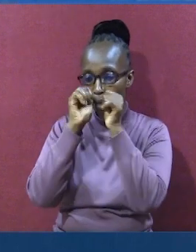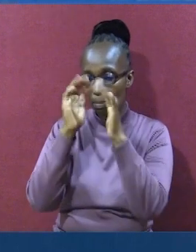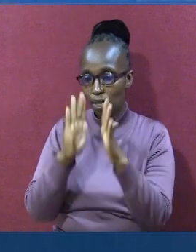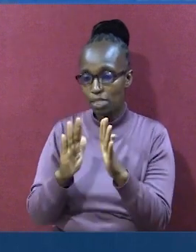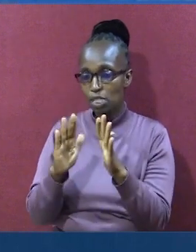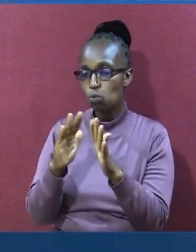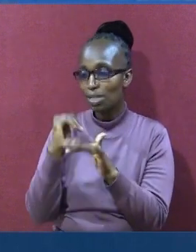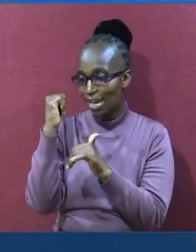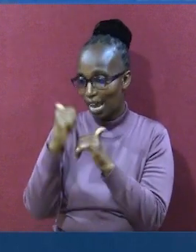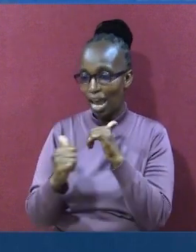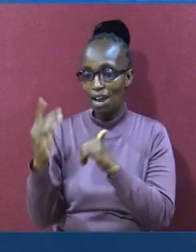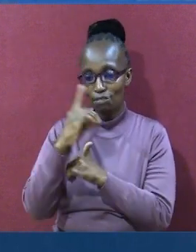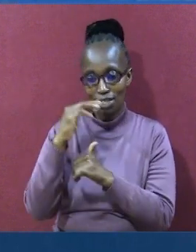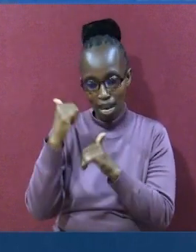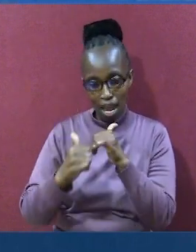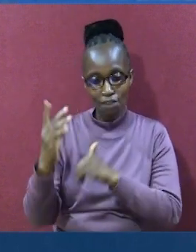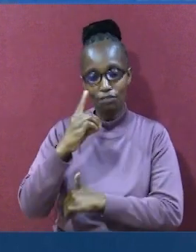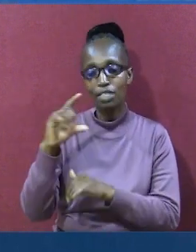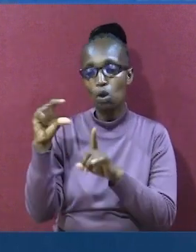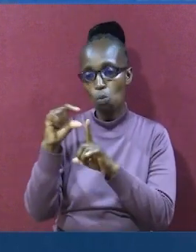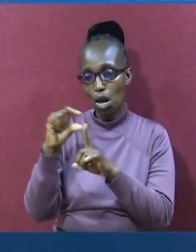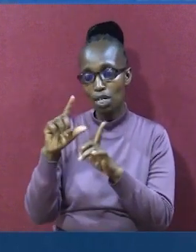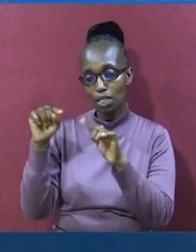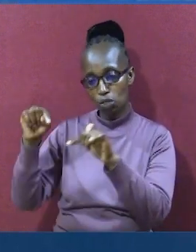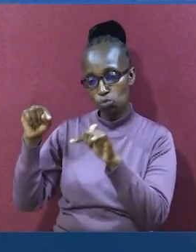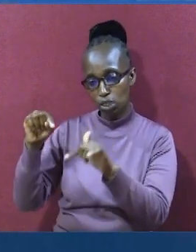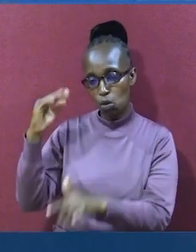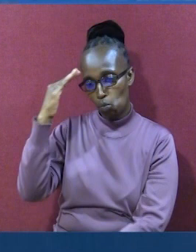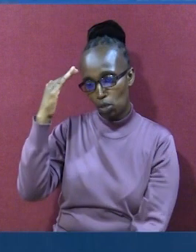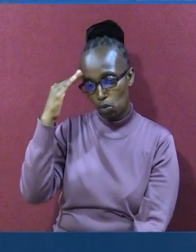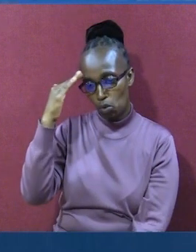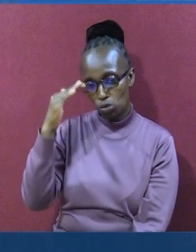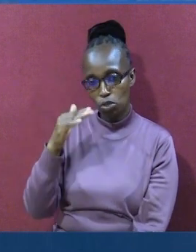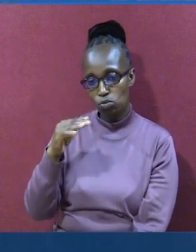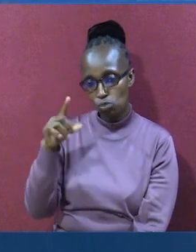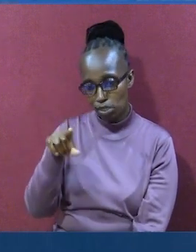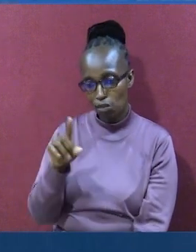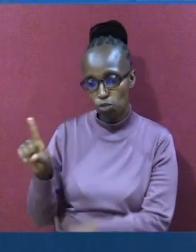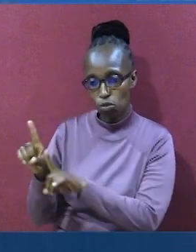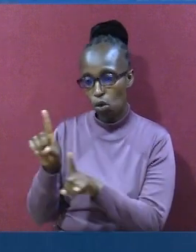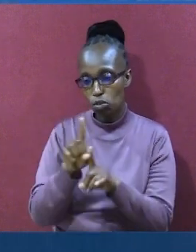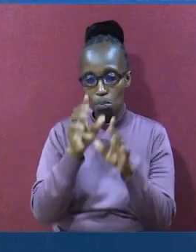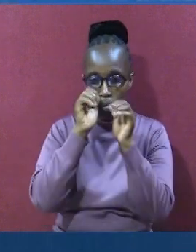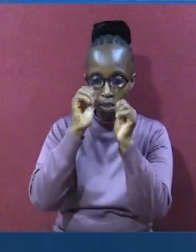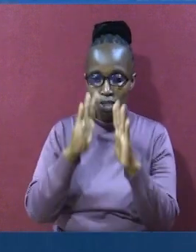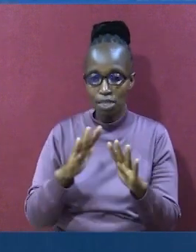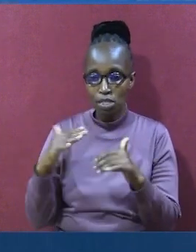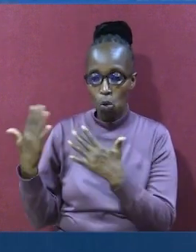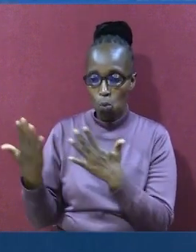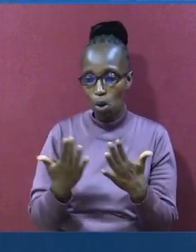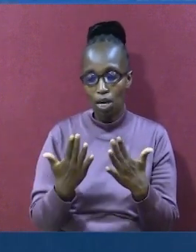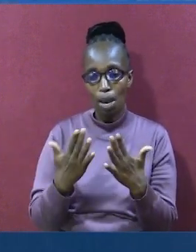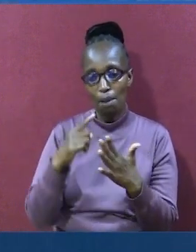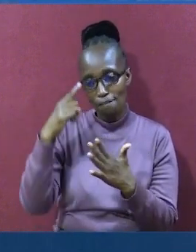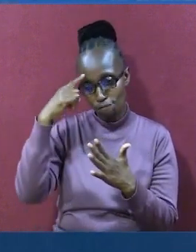kila siku. Ambalo nimekua nikikuletea. Leo. Nijua ya kwamba pia. Utaweza kubarikiwa. Karibu katika